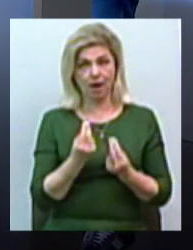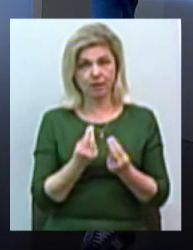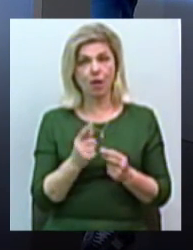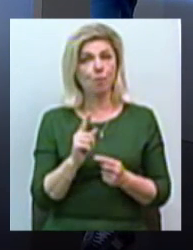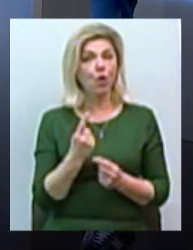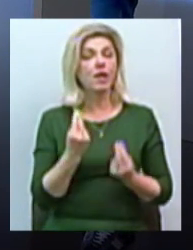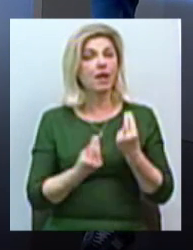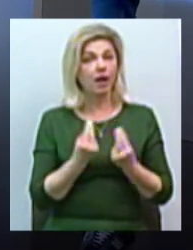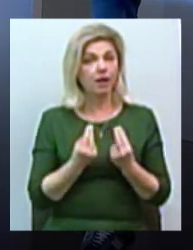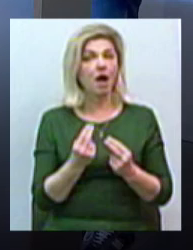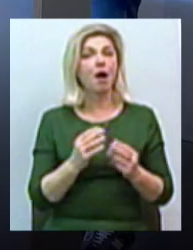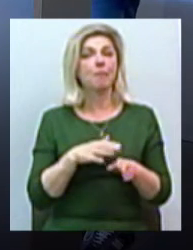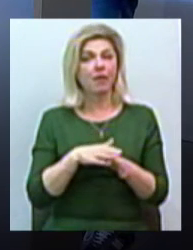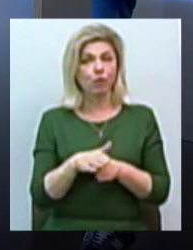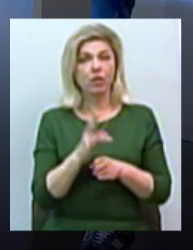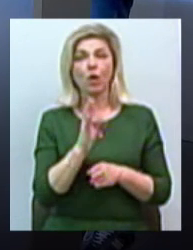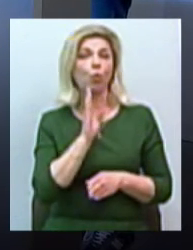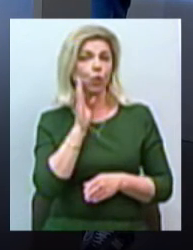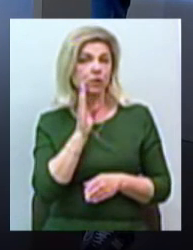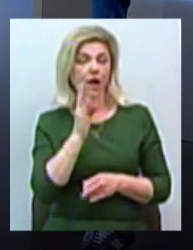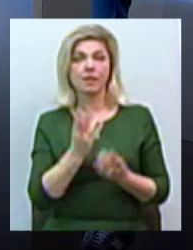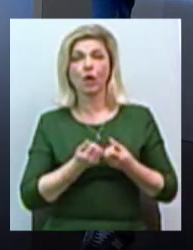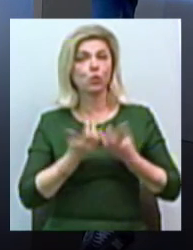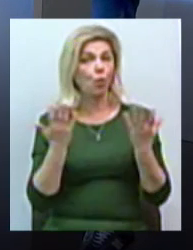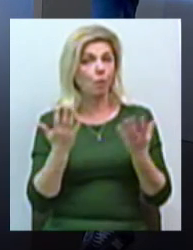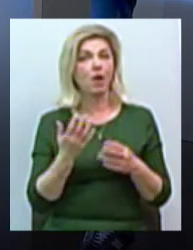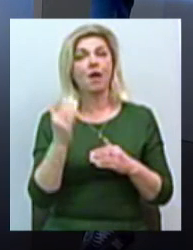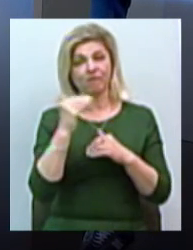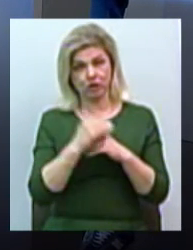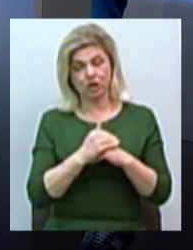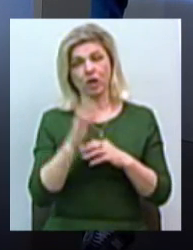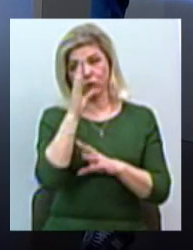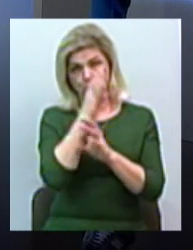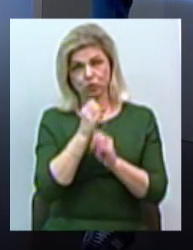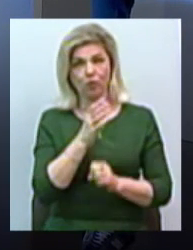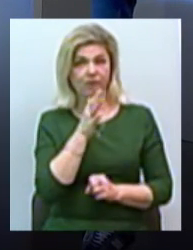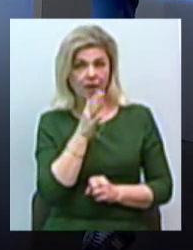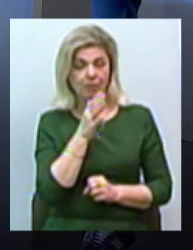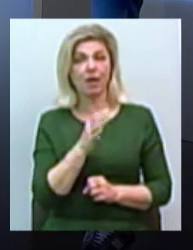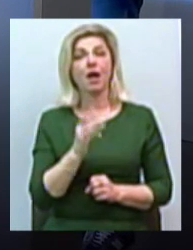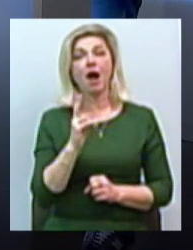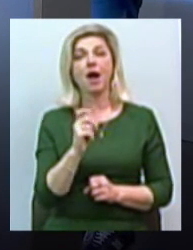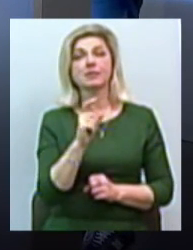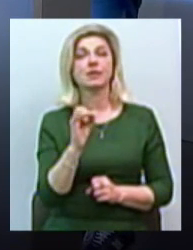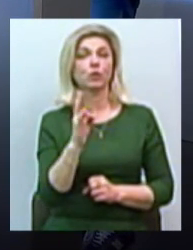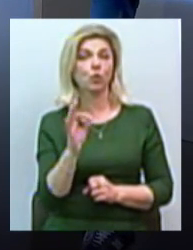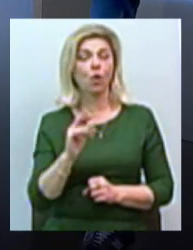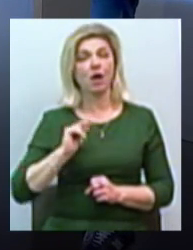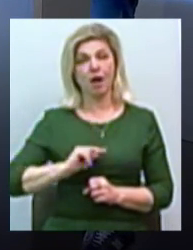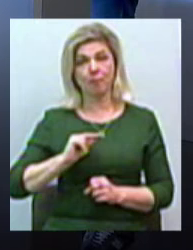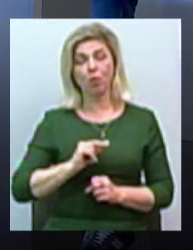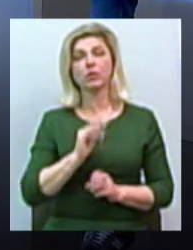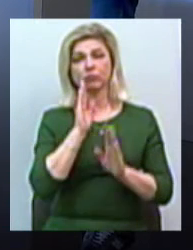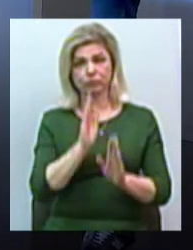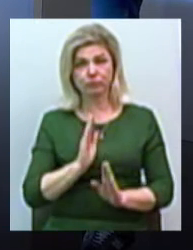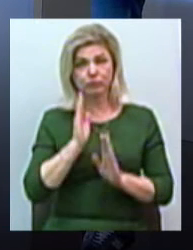правило, відбувається не утром і не днем, вона відбувається ввечерня, вночне час. Тобто казино працюється круглі